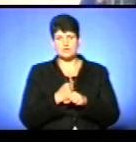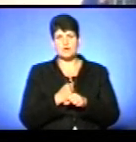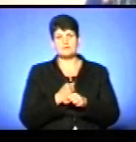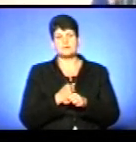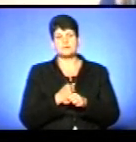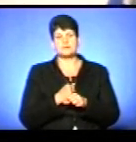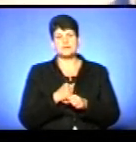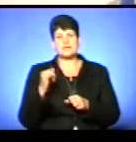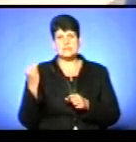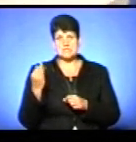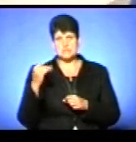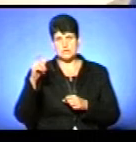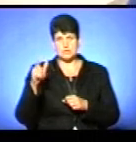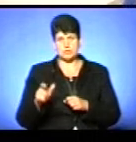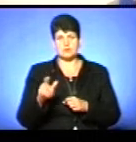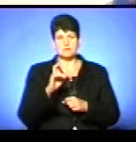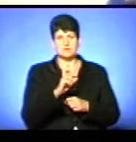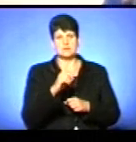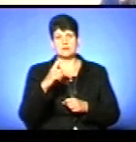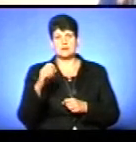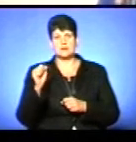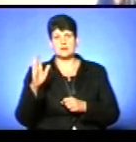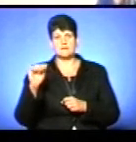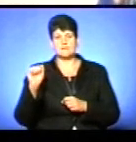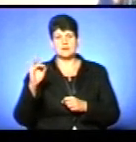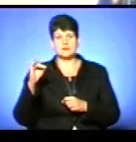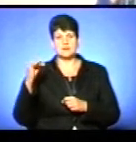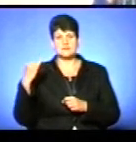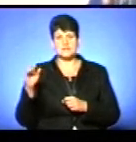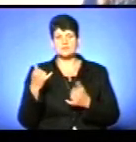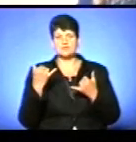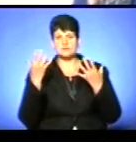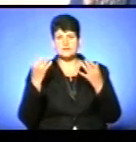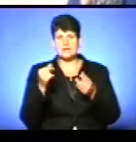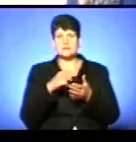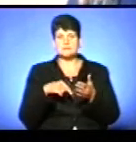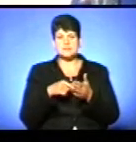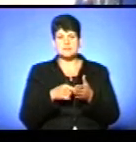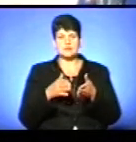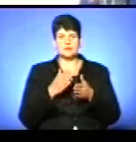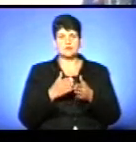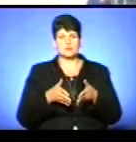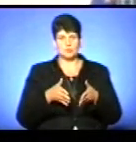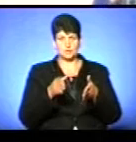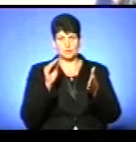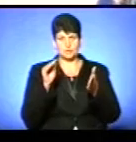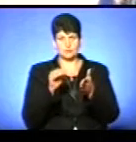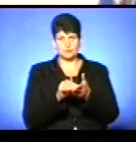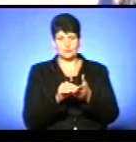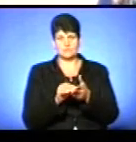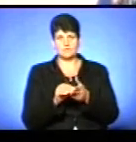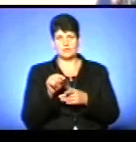архівіст, історик Богдан Хаварівський. А сьогодні у День міста в Тернополі навпроти цього входу на алеї зірок